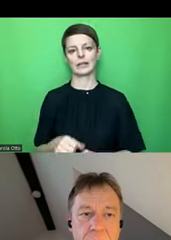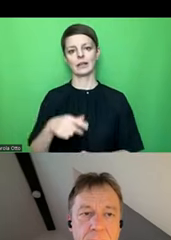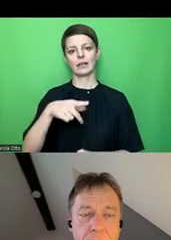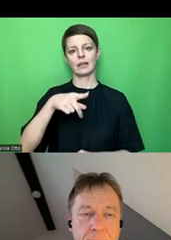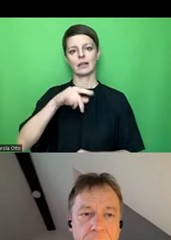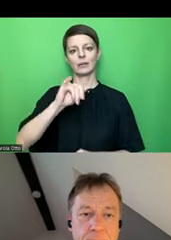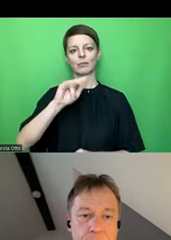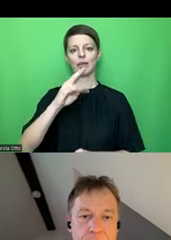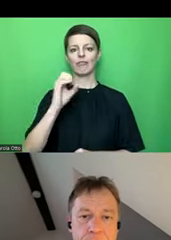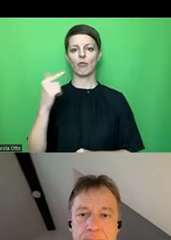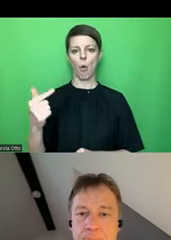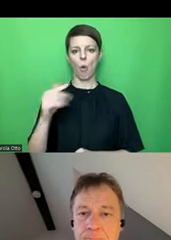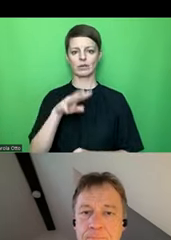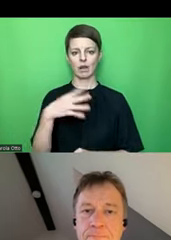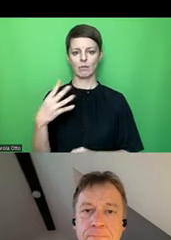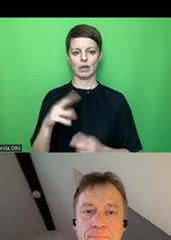Tabellen.